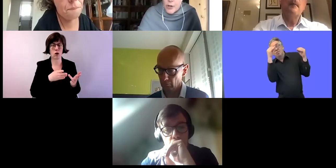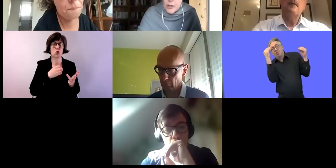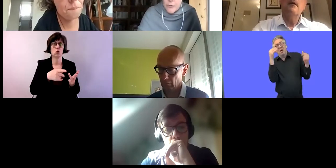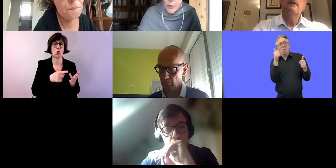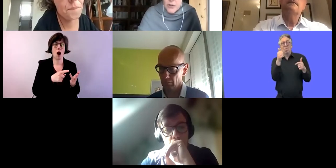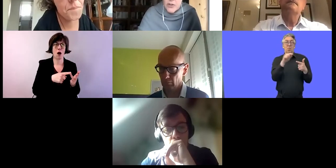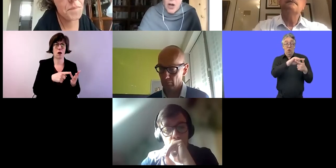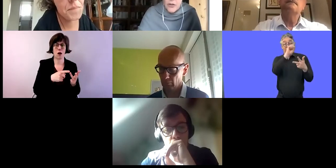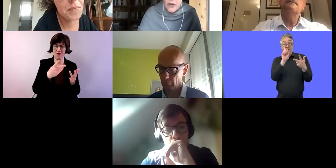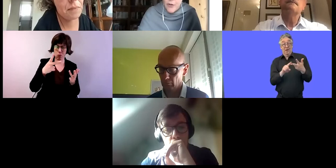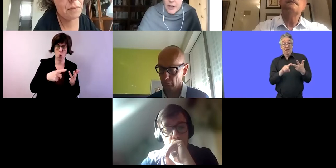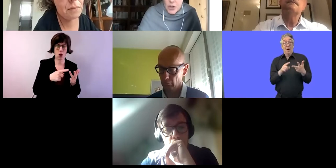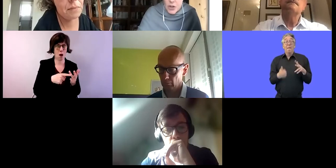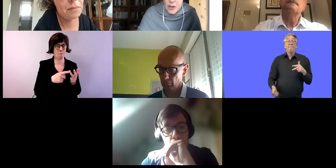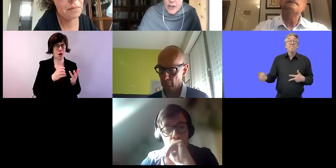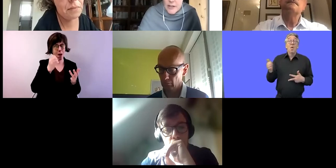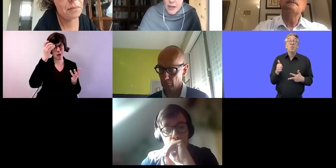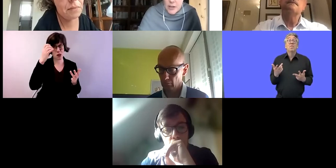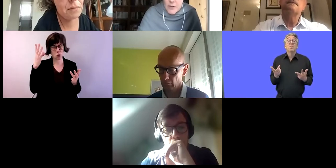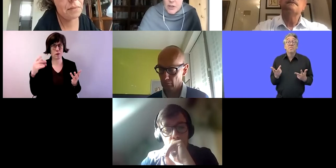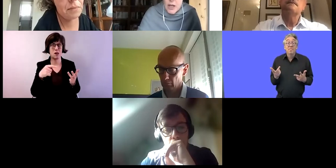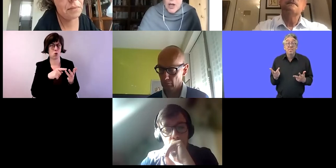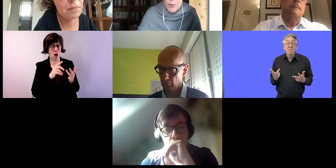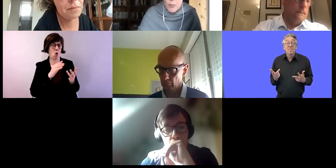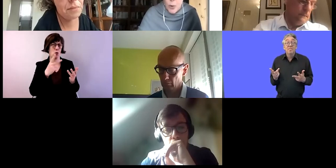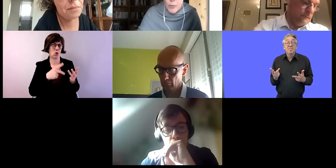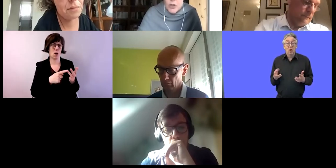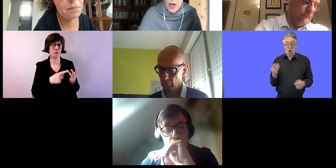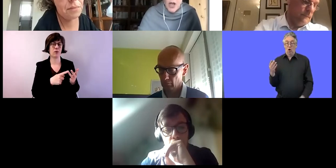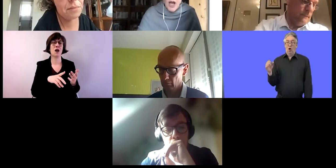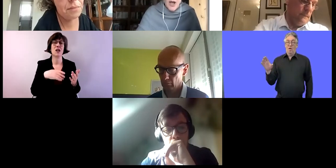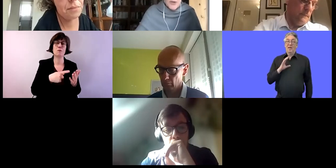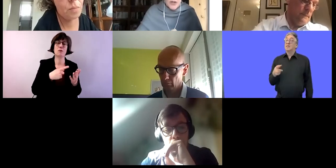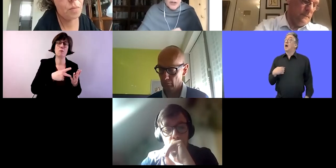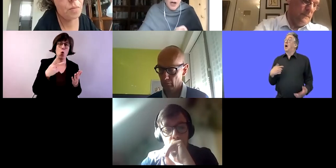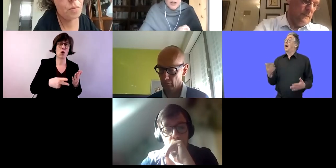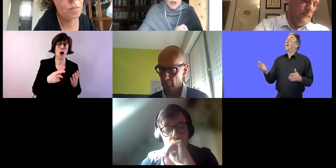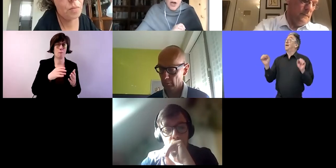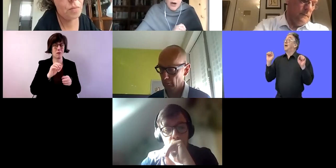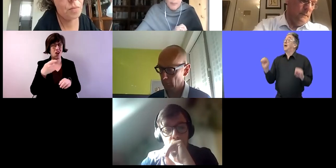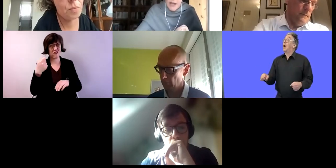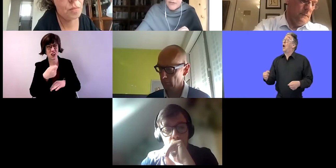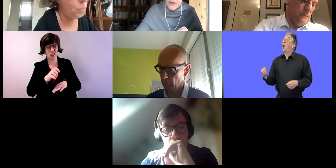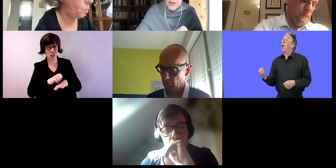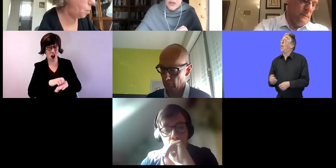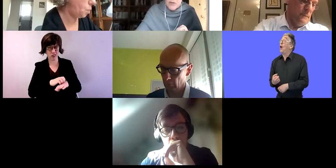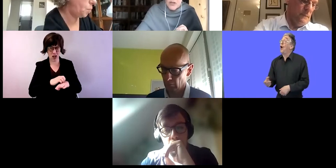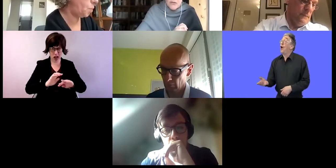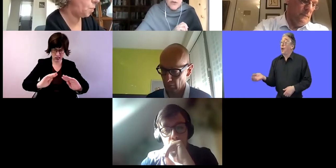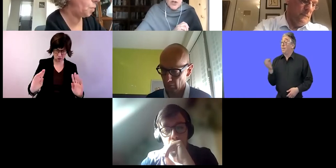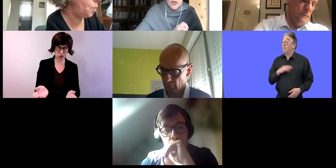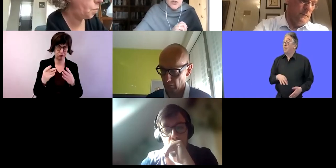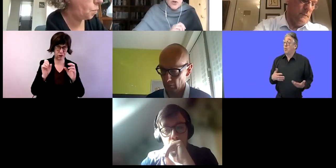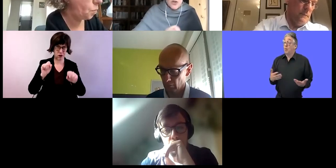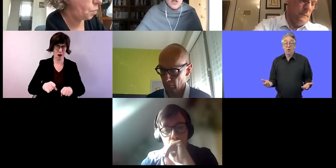Programmen in dieser Hinsicht, das wäre ein weiterer Bereich. Dann haben wir Programme zu den finanziellen Anreizen, eine Beschäftigung zu ergreifen.